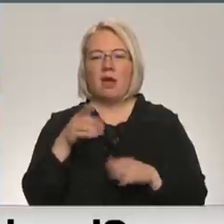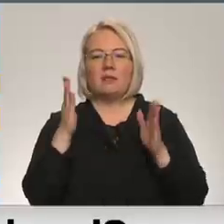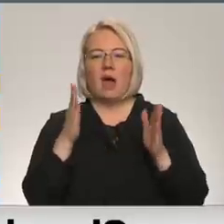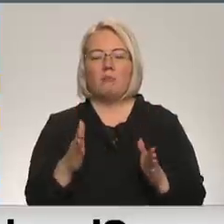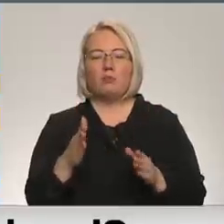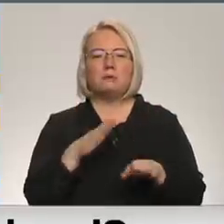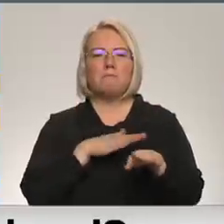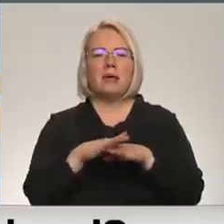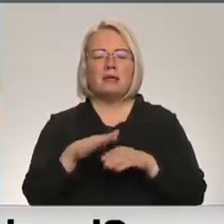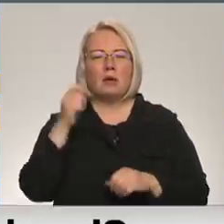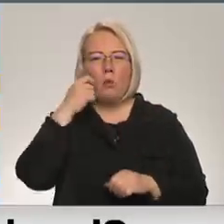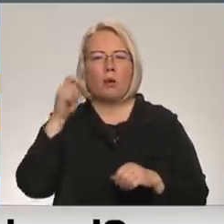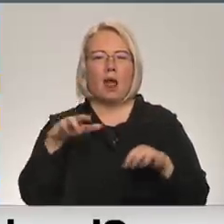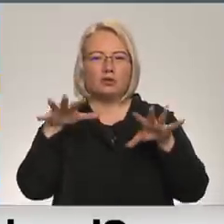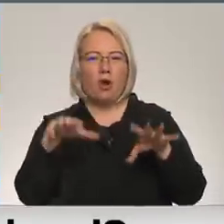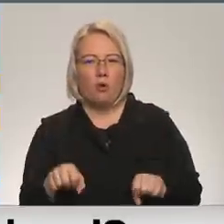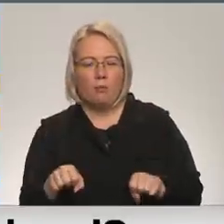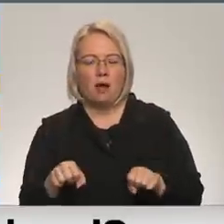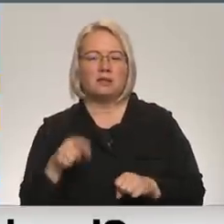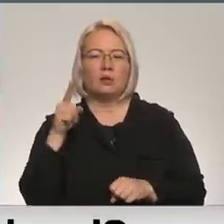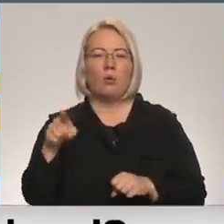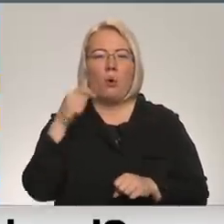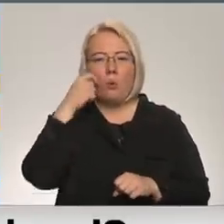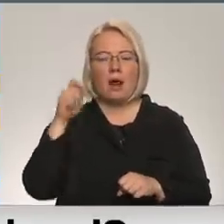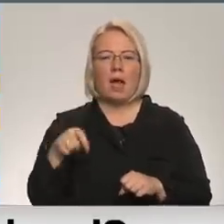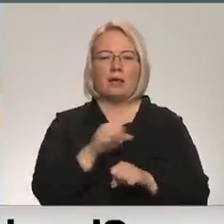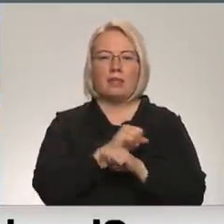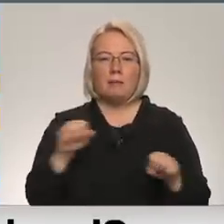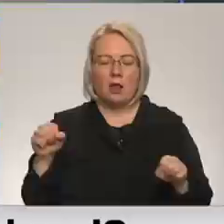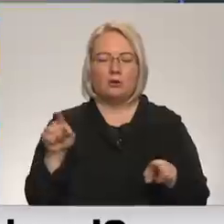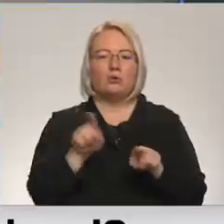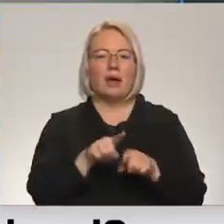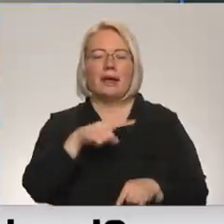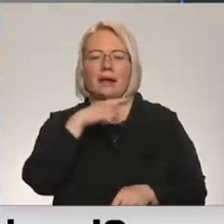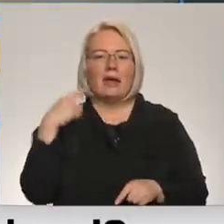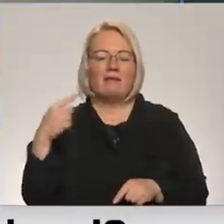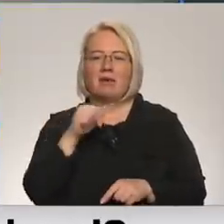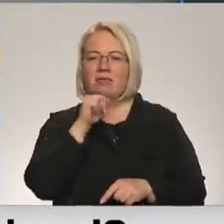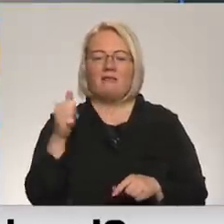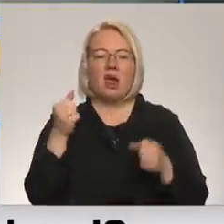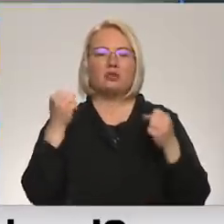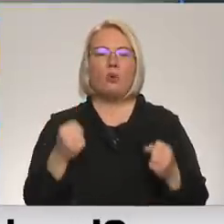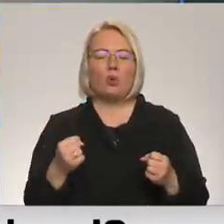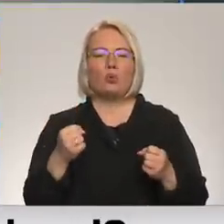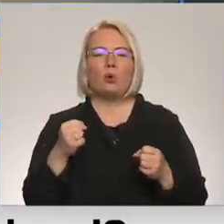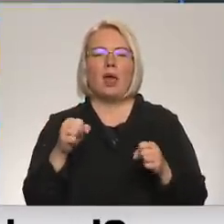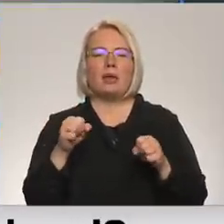Ukrainas okupācija. To, atcīmredzot, nepieļaus, un arī Krievija, atcīmredzot, nespējas noturēt Ukrainu ar partizāniem